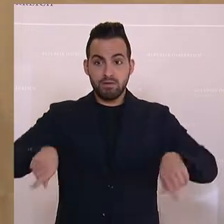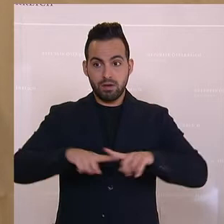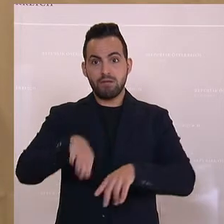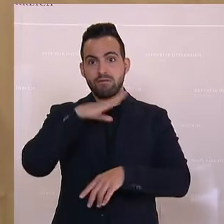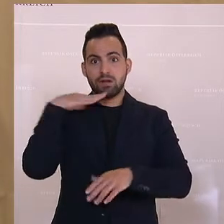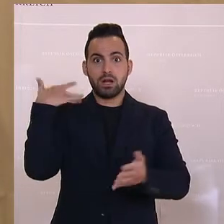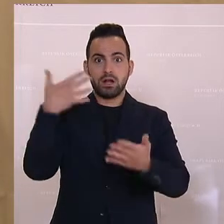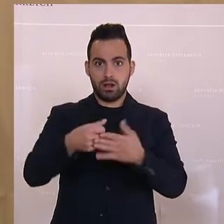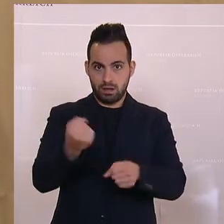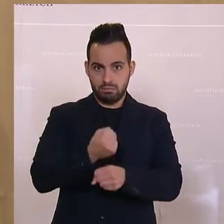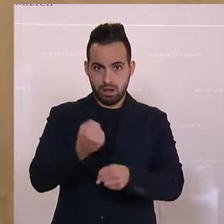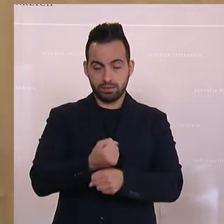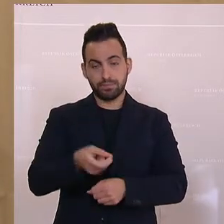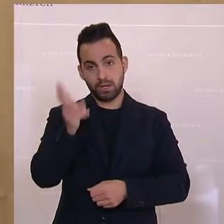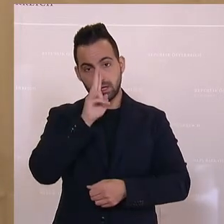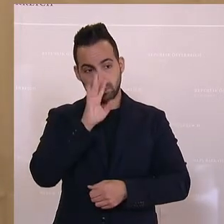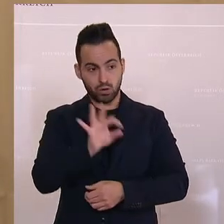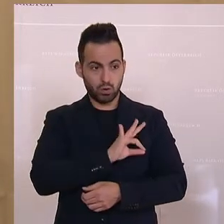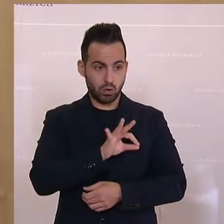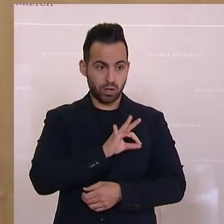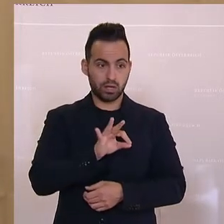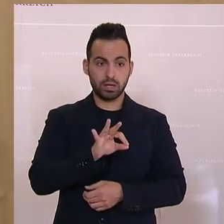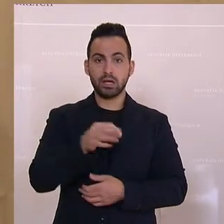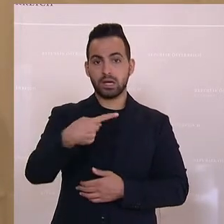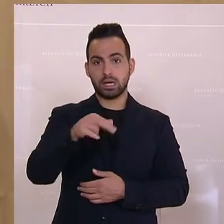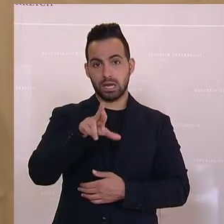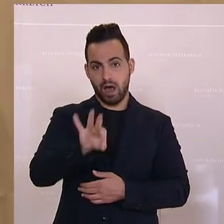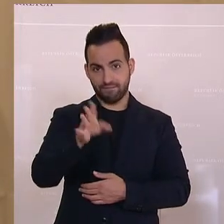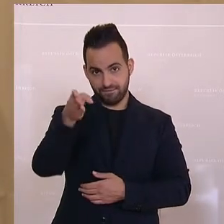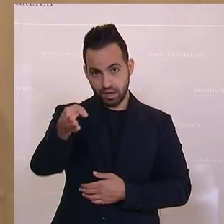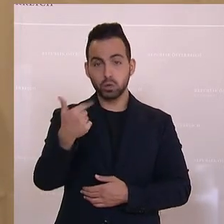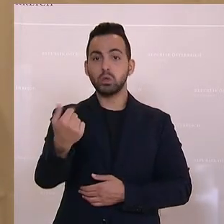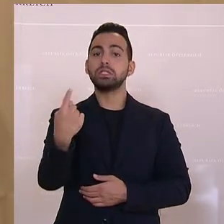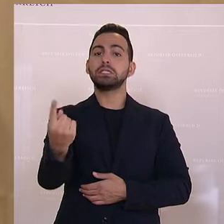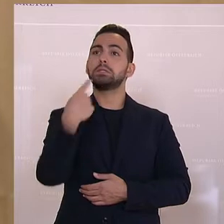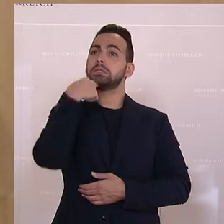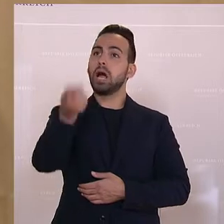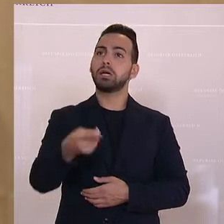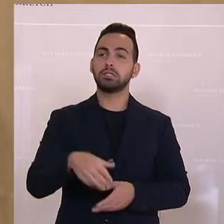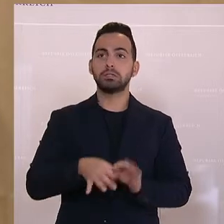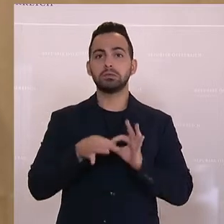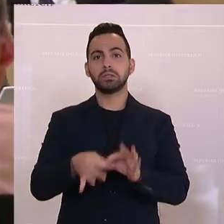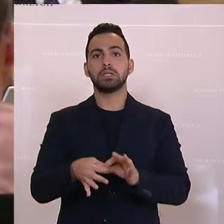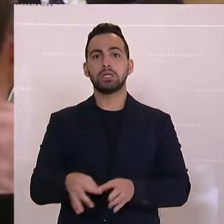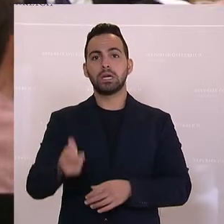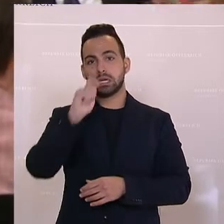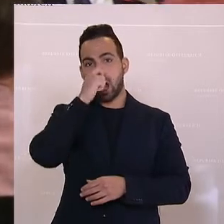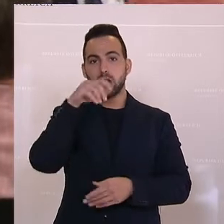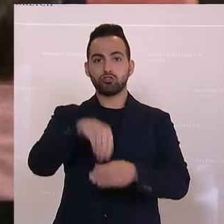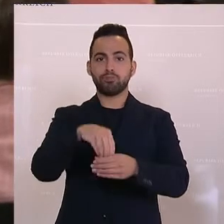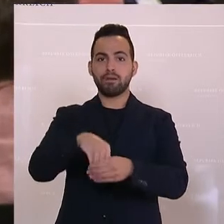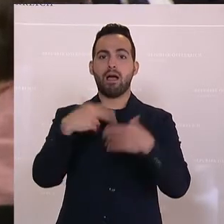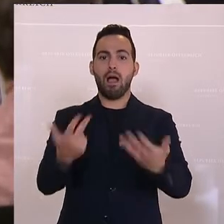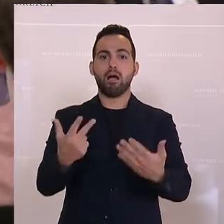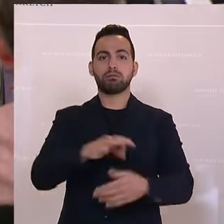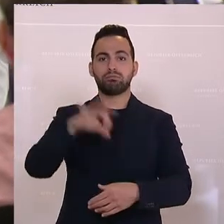gemacht. Und liebe Kollegin Tanja Graf, wenn du sagst, unsere Gasspeicher sind zu